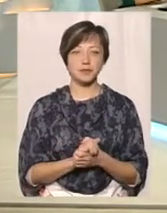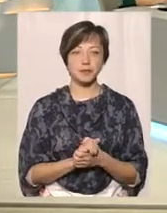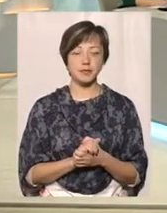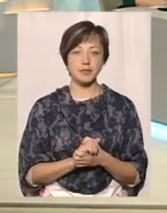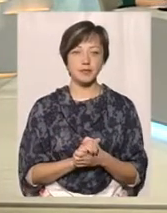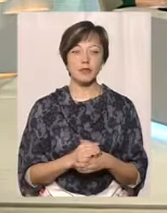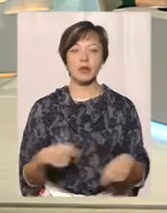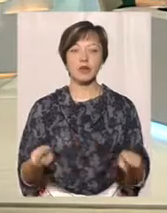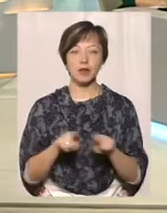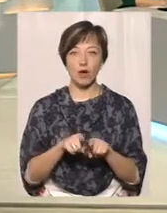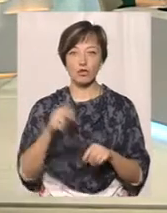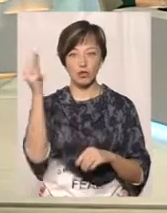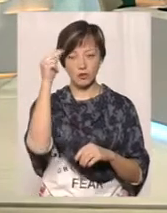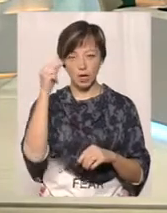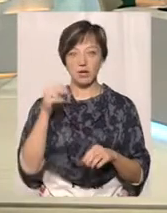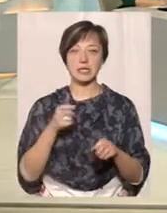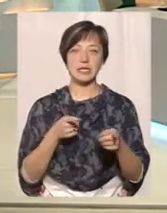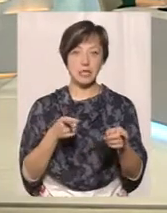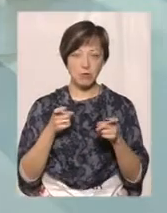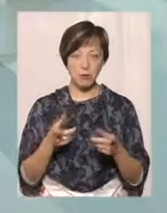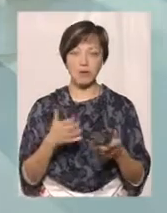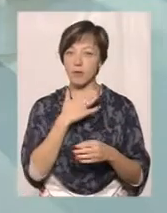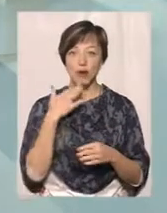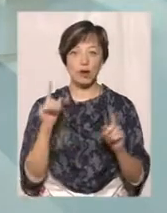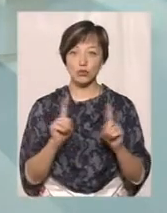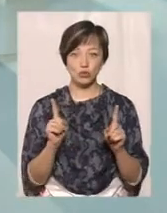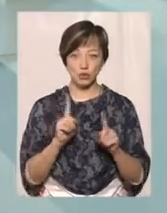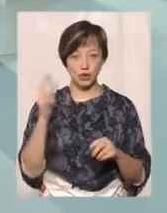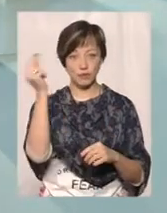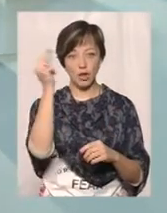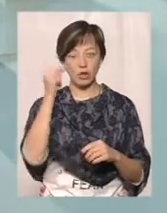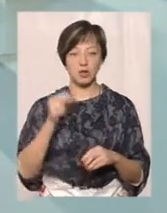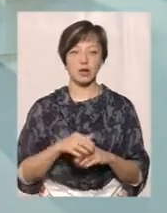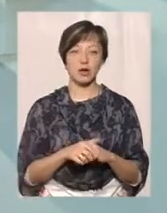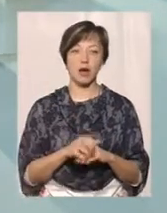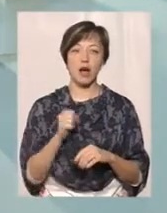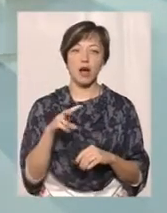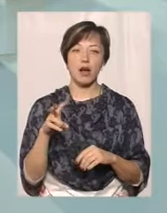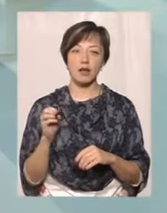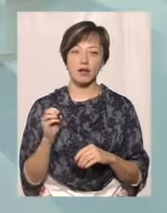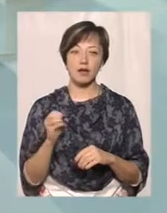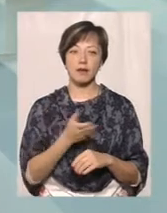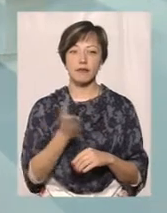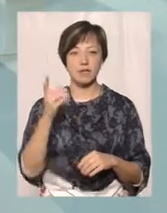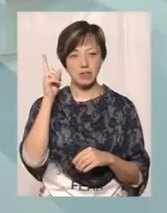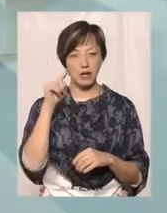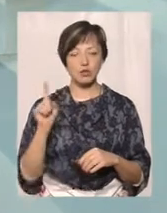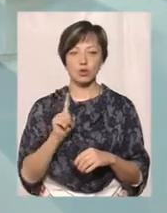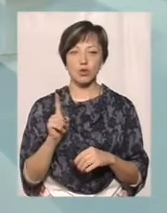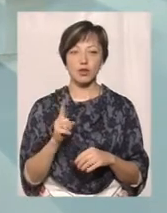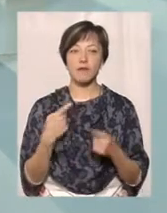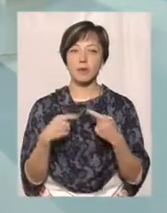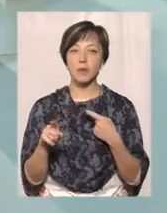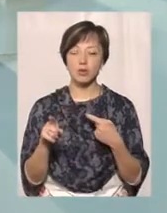Також навчаються і в стрільбі, багато чого навчаються. Але ви знаєте, що на